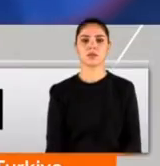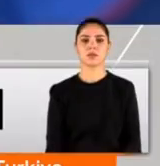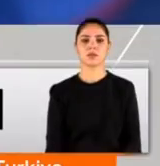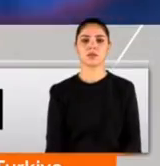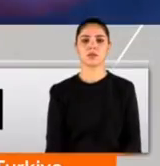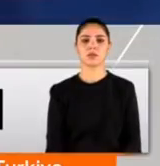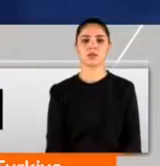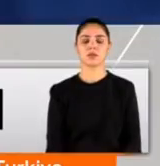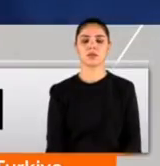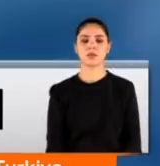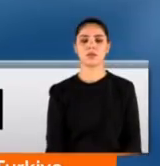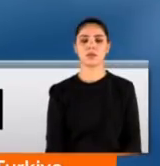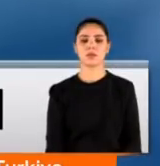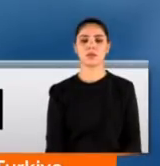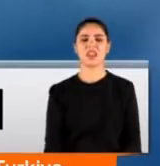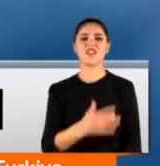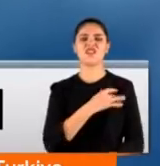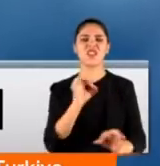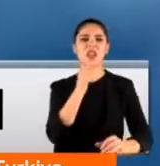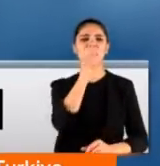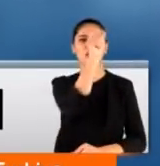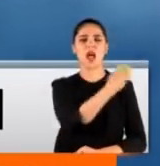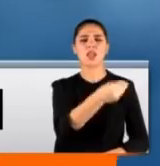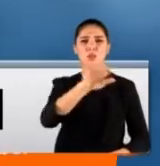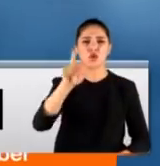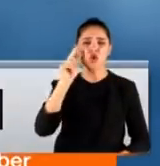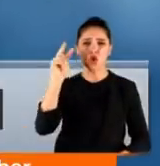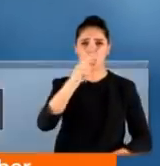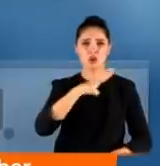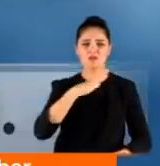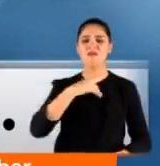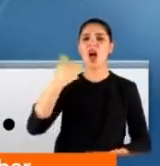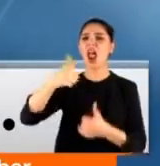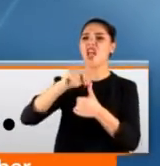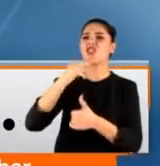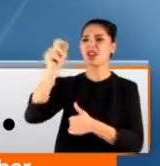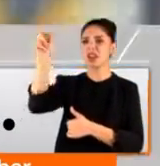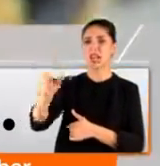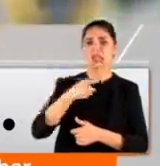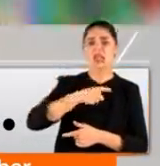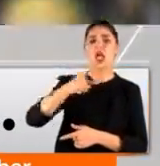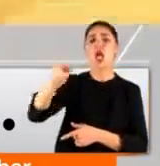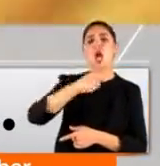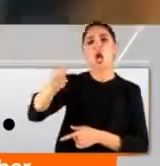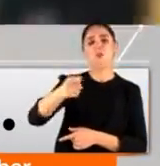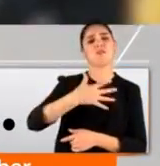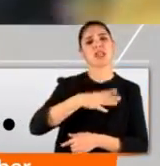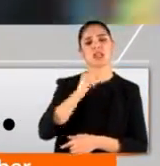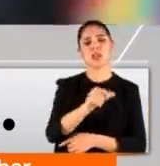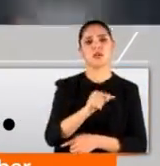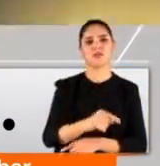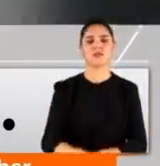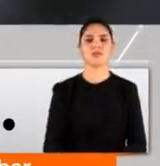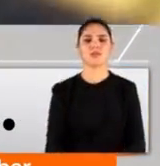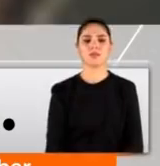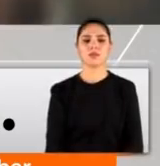yetmedi artık. Kanlar akmaya başladı. Vicdansız adam çocuklarının gözü önünde eşini öldürmeye çalıştı. Çocuklarım ona daha